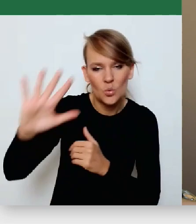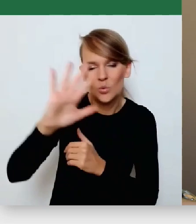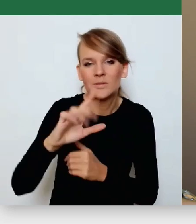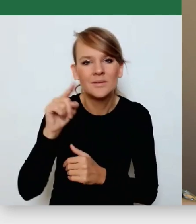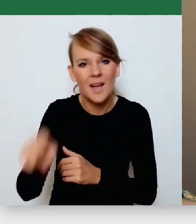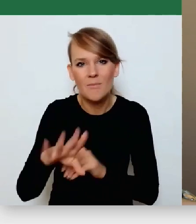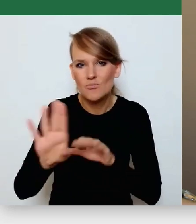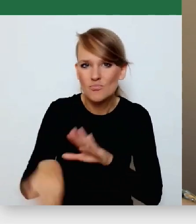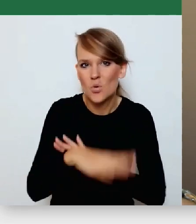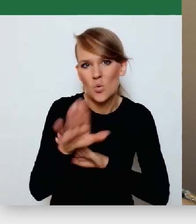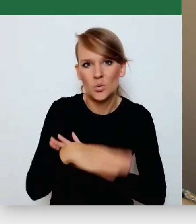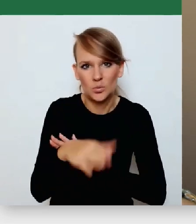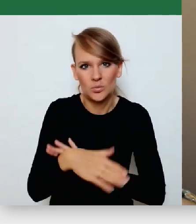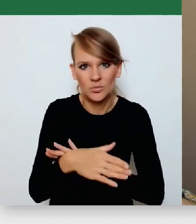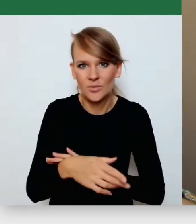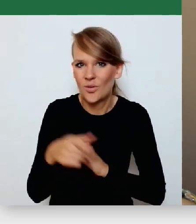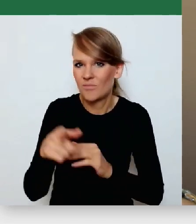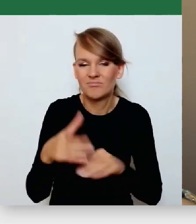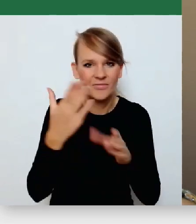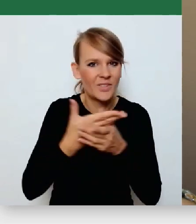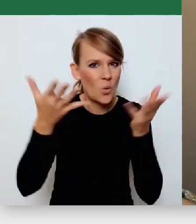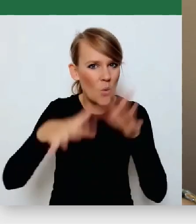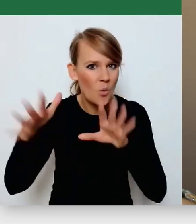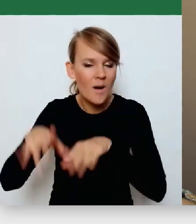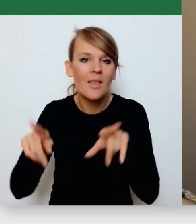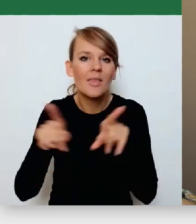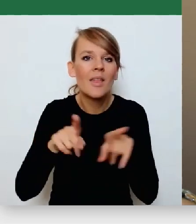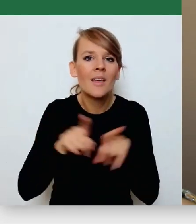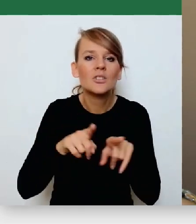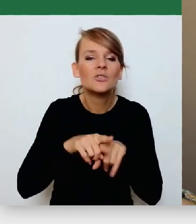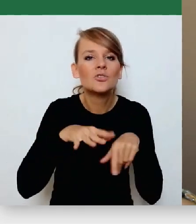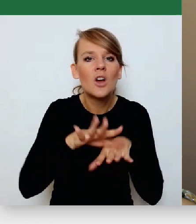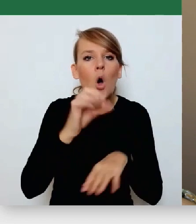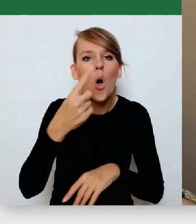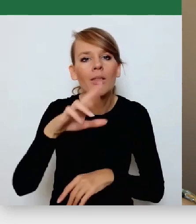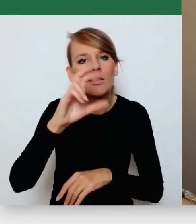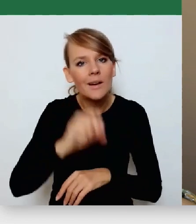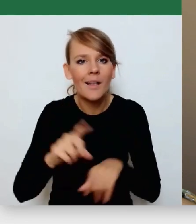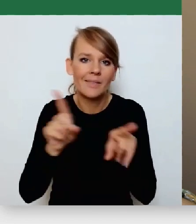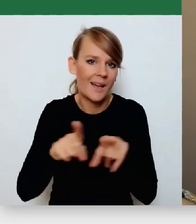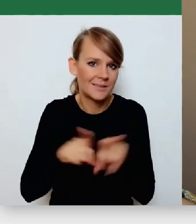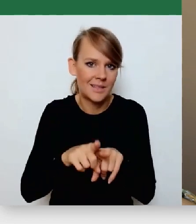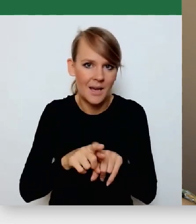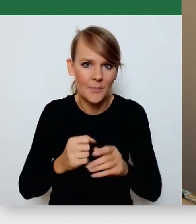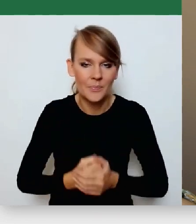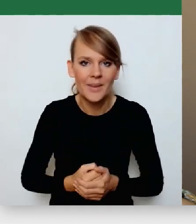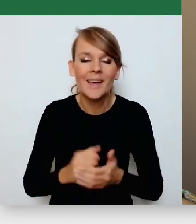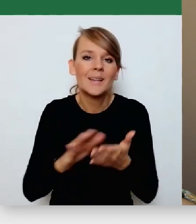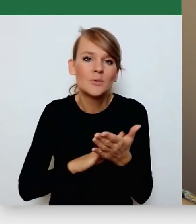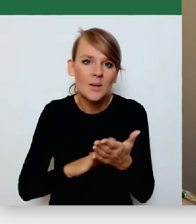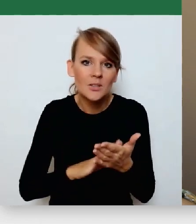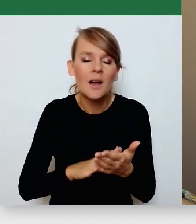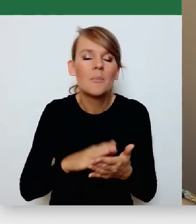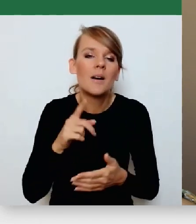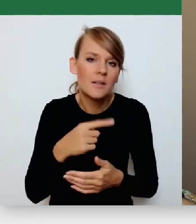pusto, oni plejtują, nad Odrą tak samo. I ponieważ to są kryzysy, przepraszam, że to powiem lokalne,